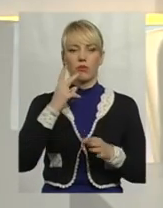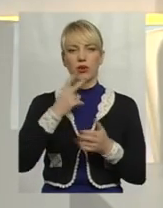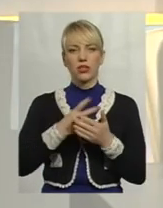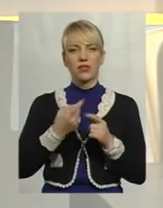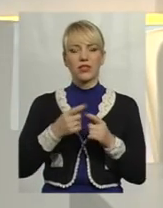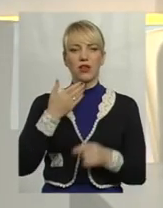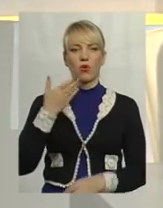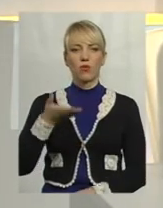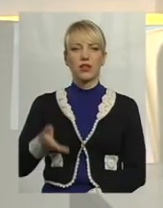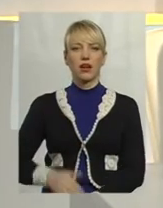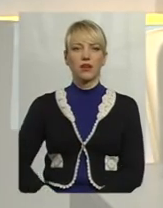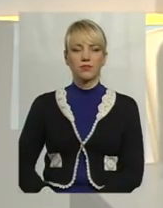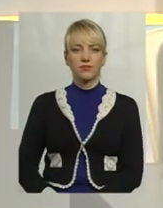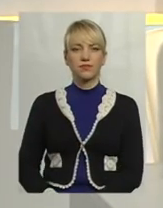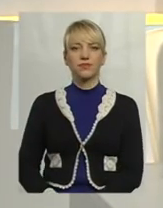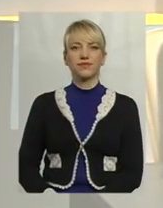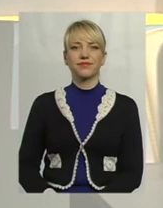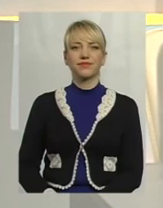нам коментар, далі ми продовжуємо розмову.